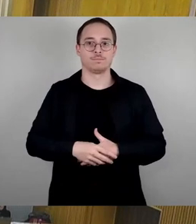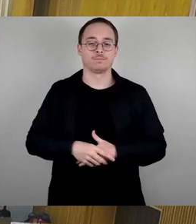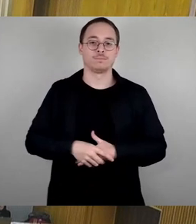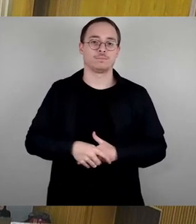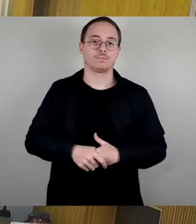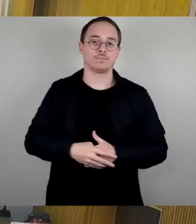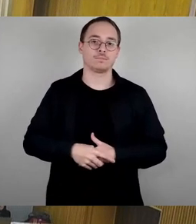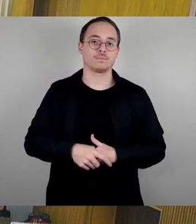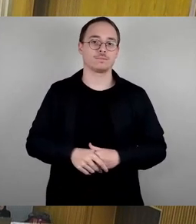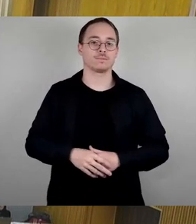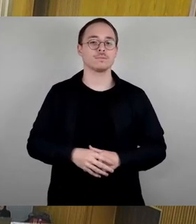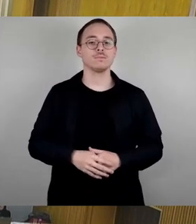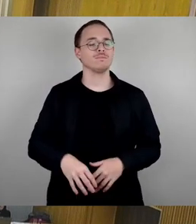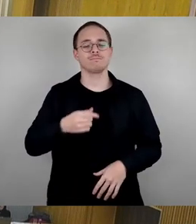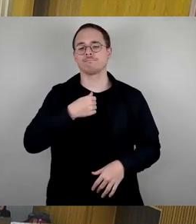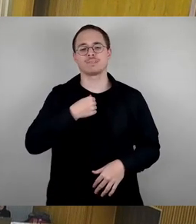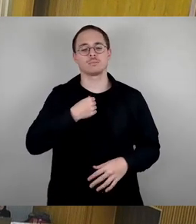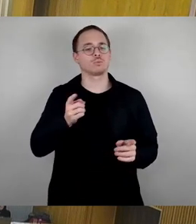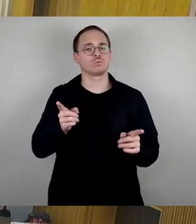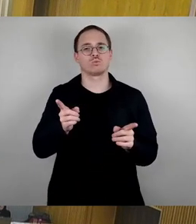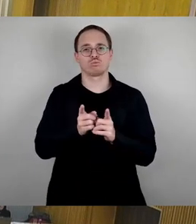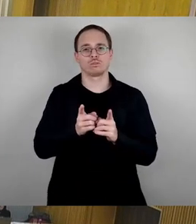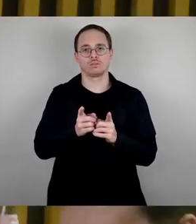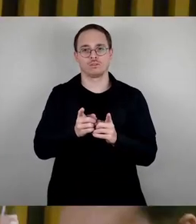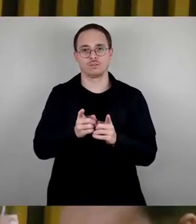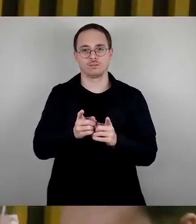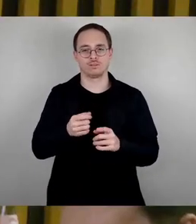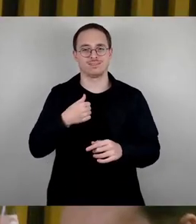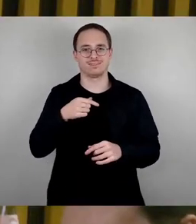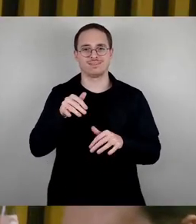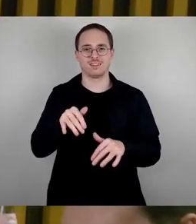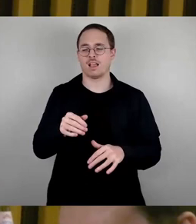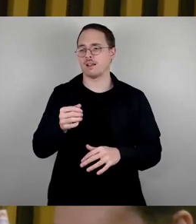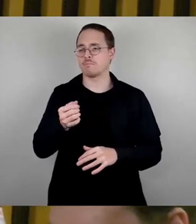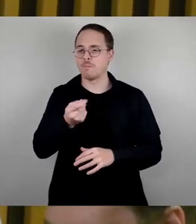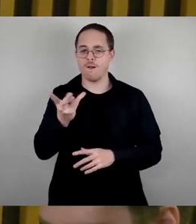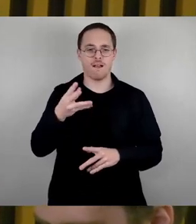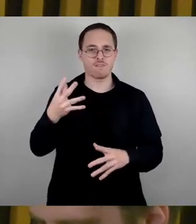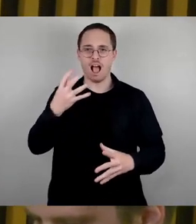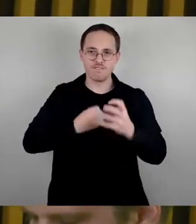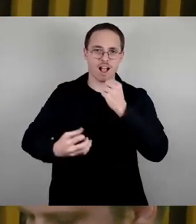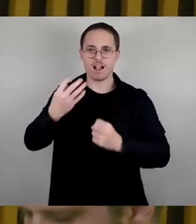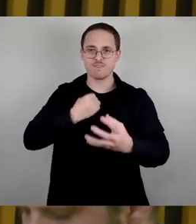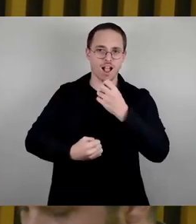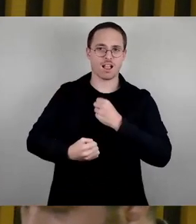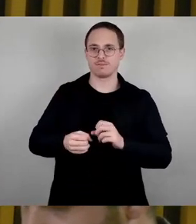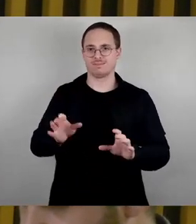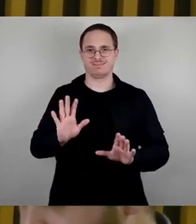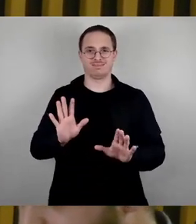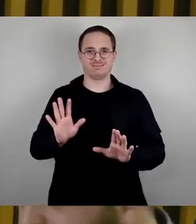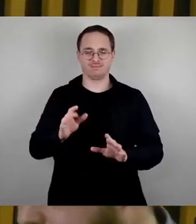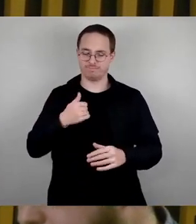einen oder mehrfach vorgetragene unsachliche Angriffe richtigstellen. Ich möchte darauf verweisen,